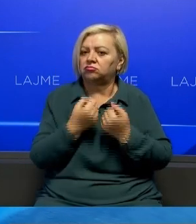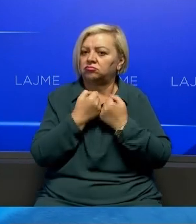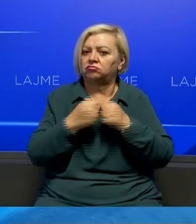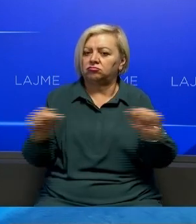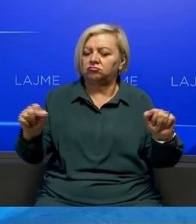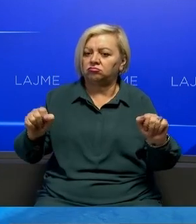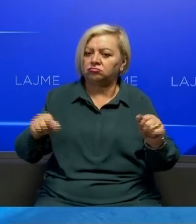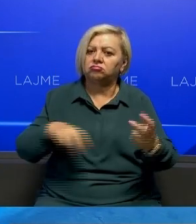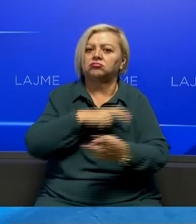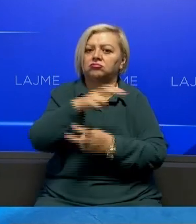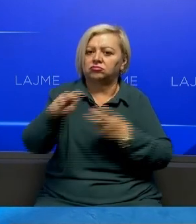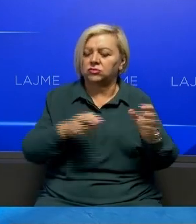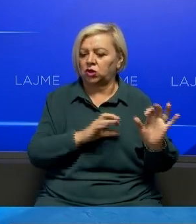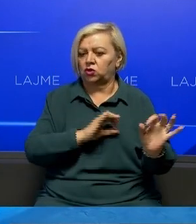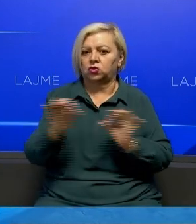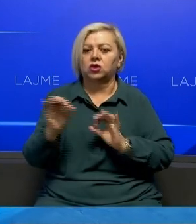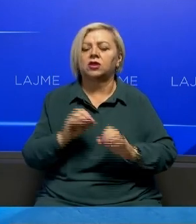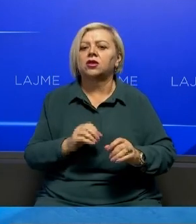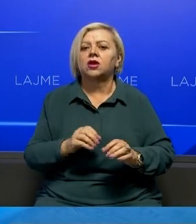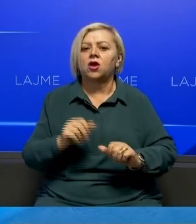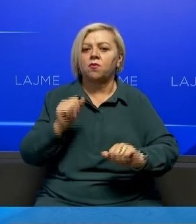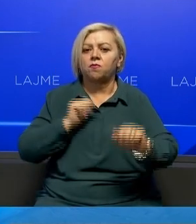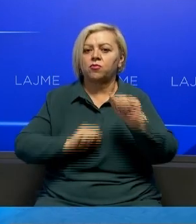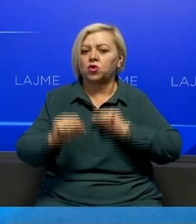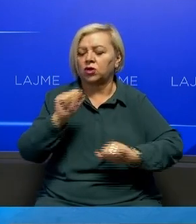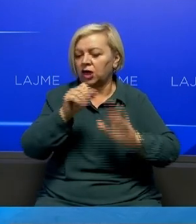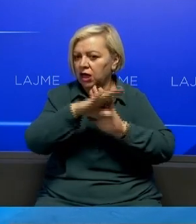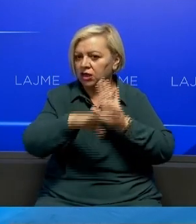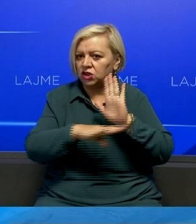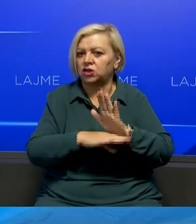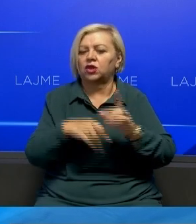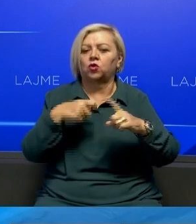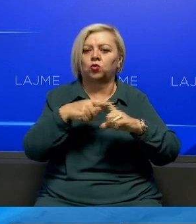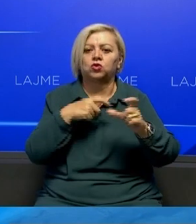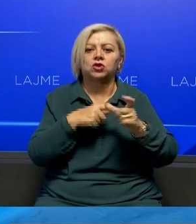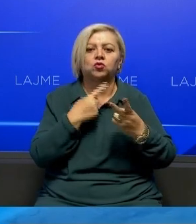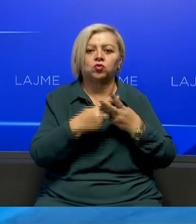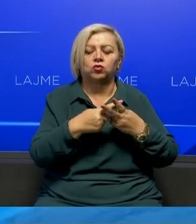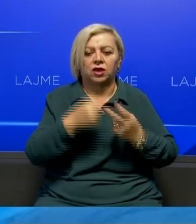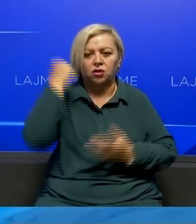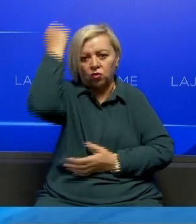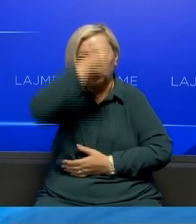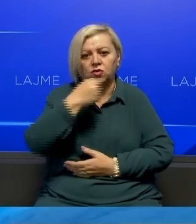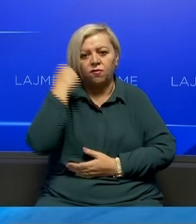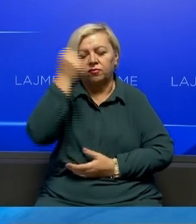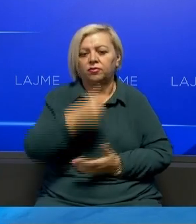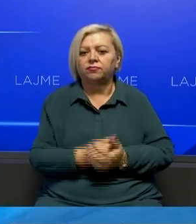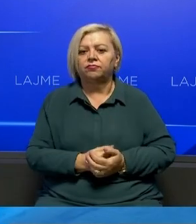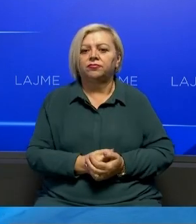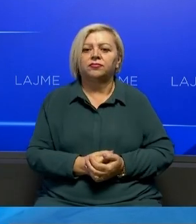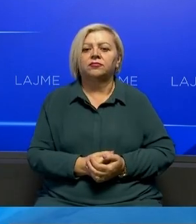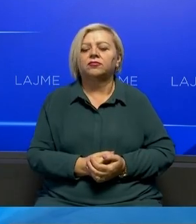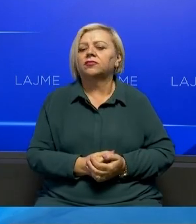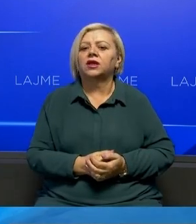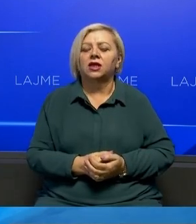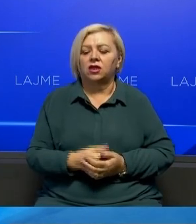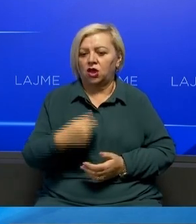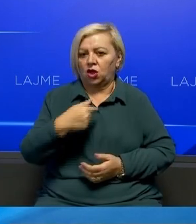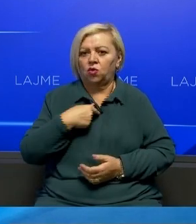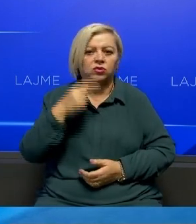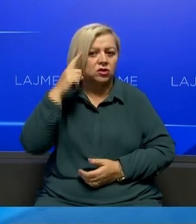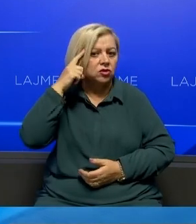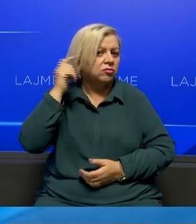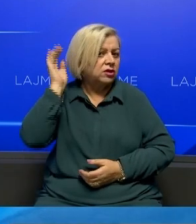të sigurët dhe të mbrojtur nga ligji dhe kushtetuta e Republikës Kosovës dhe nga unë si kërëministër